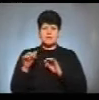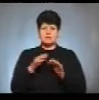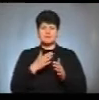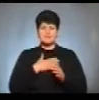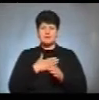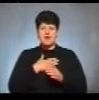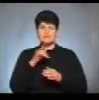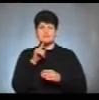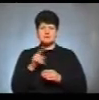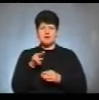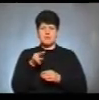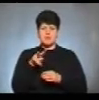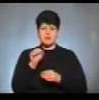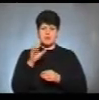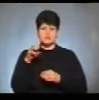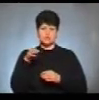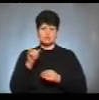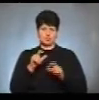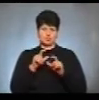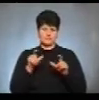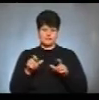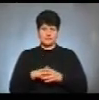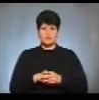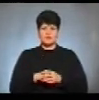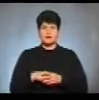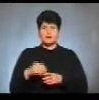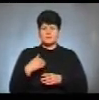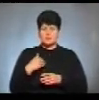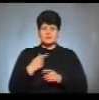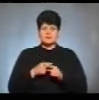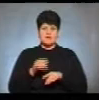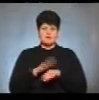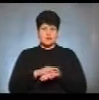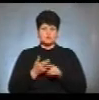пласту». Мене сам факт, що ми всі, чимось об'єднані, дуже гріє.